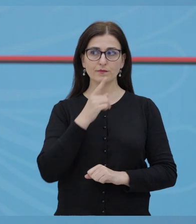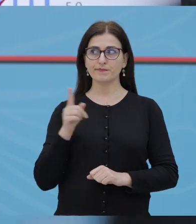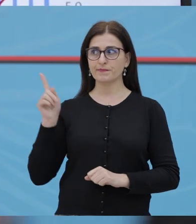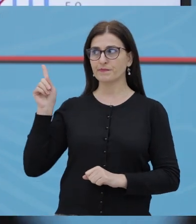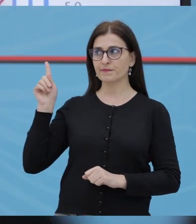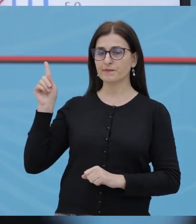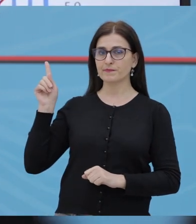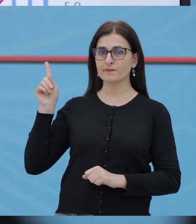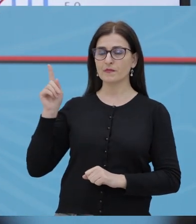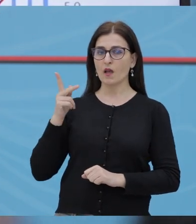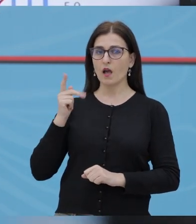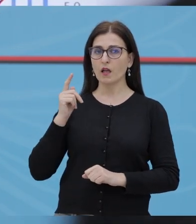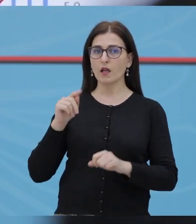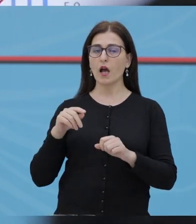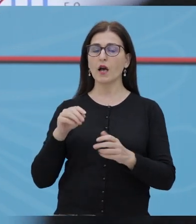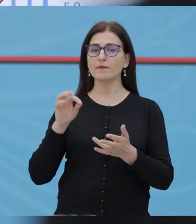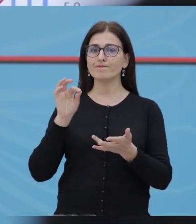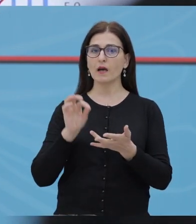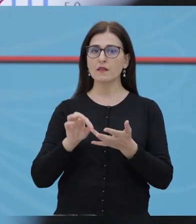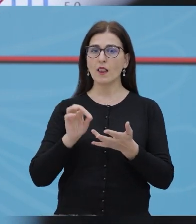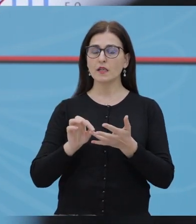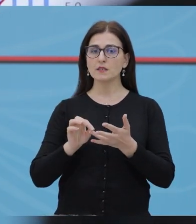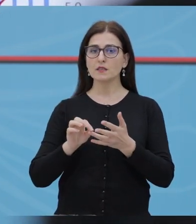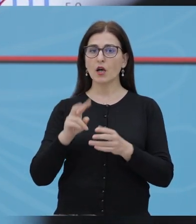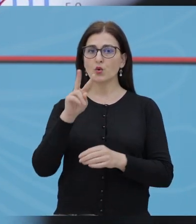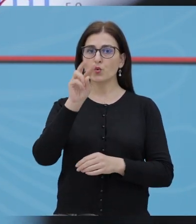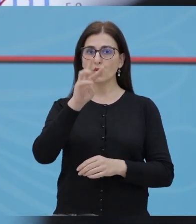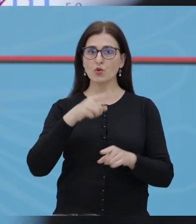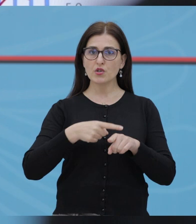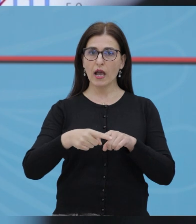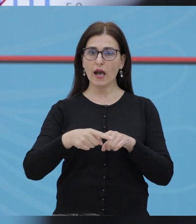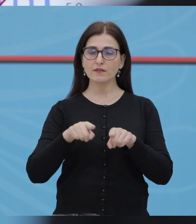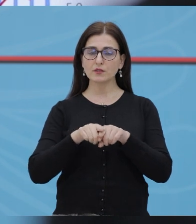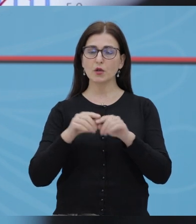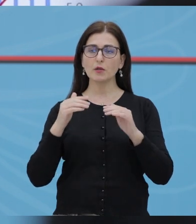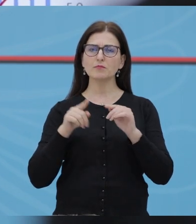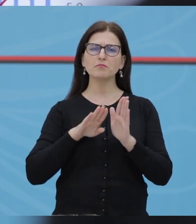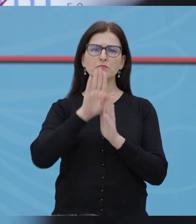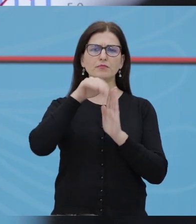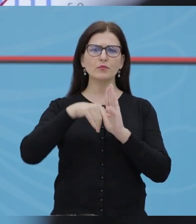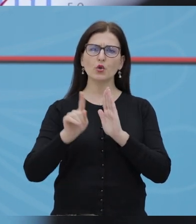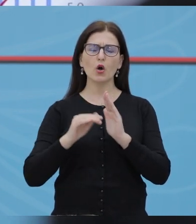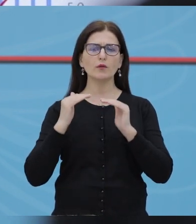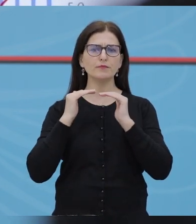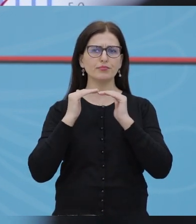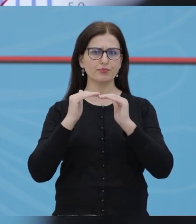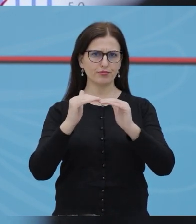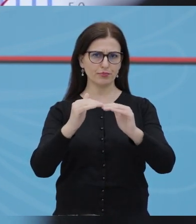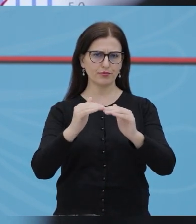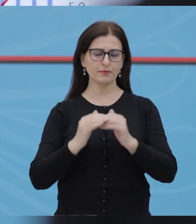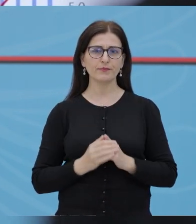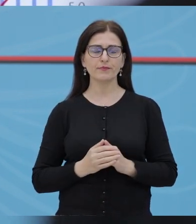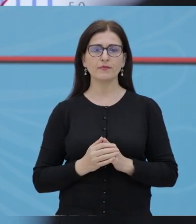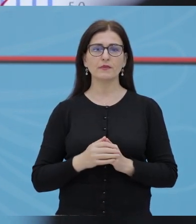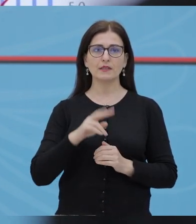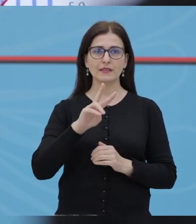Si të shiet nga grafiku, prirja e pozitivitetit të mostrave të testuara ka që ndryshmëri të rasteve të konfirmuara gjatë